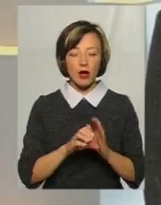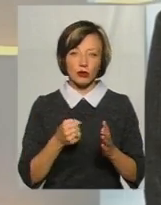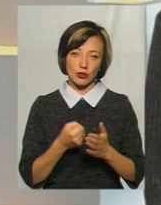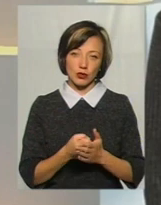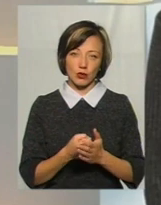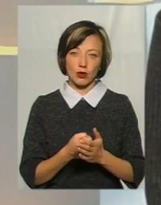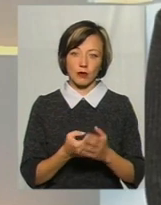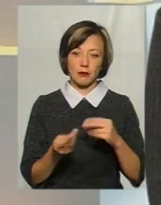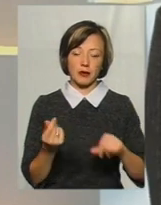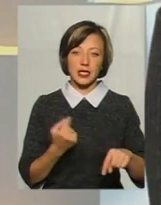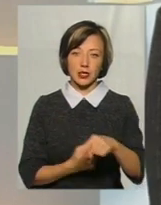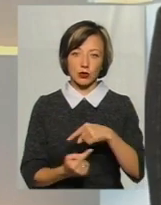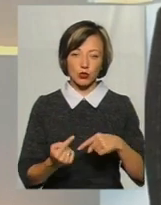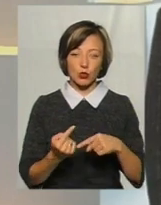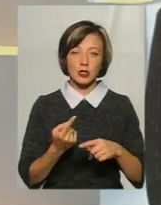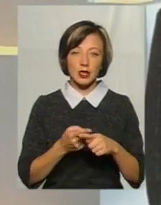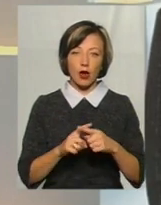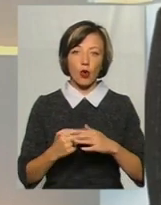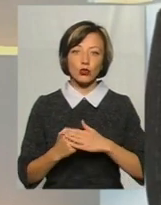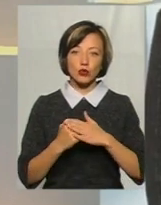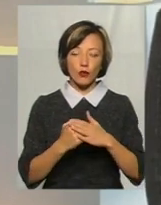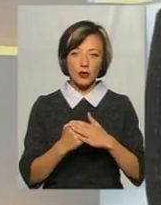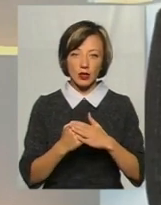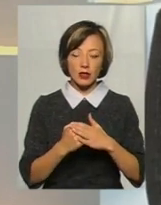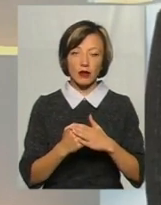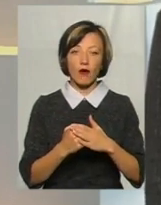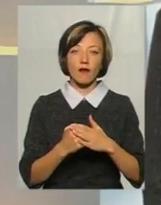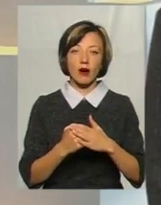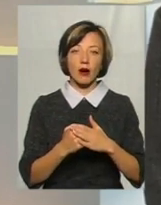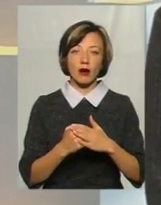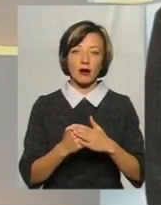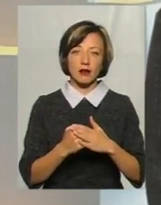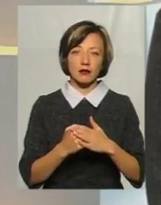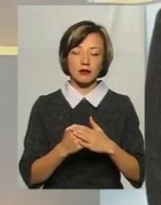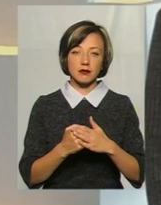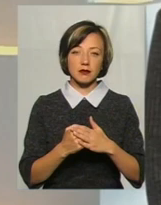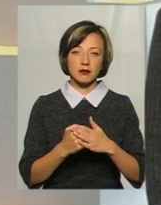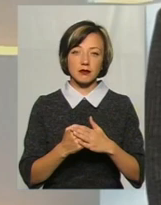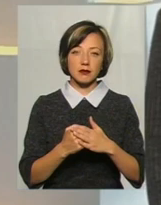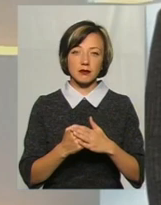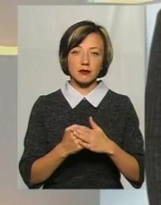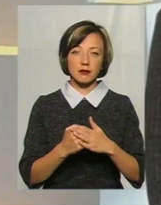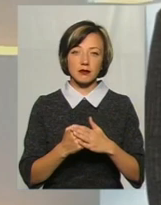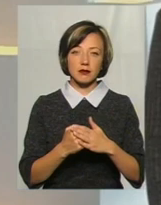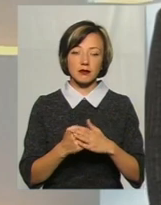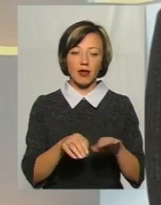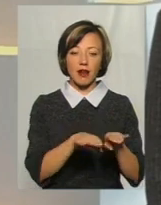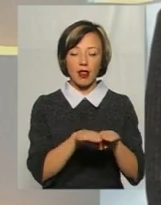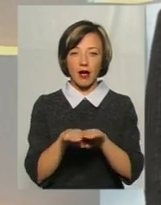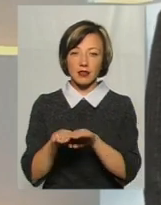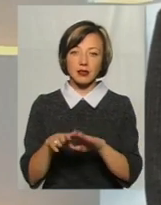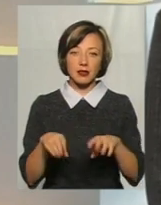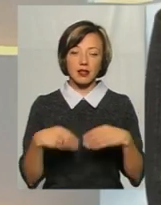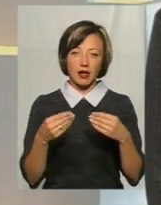підприємців. Підприємець – основний, так би мовити, клас, який